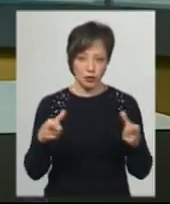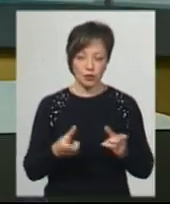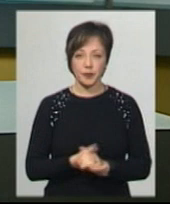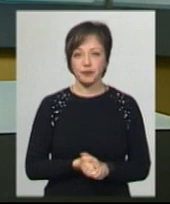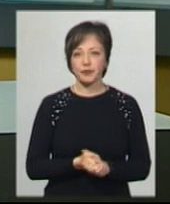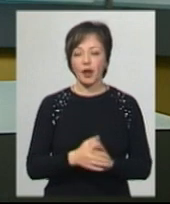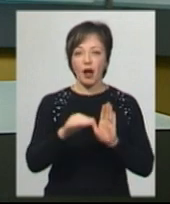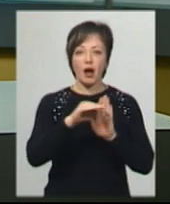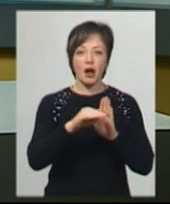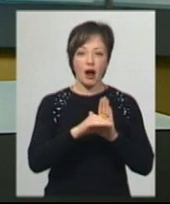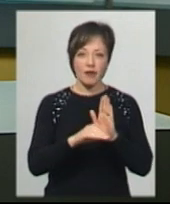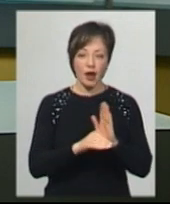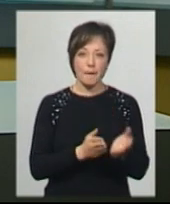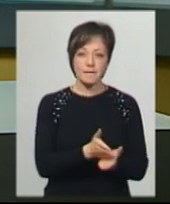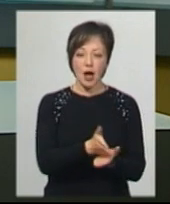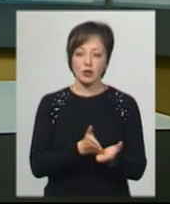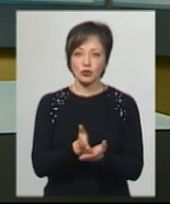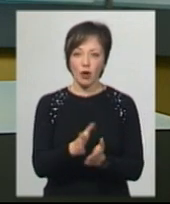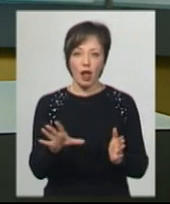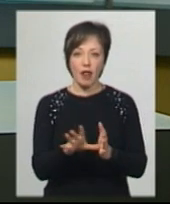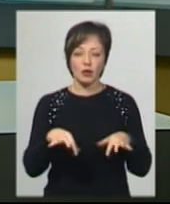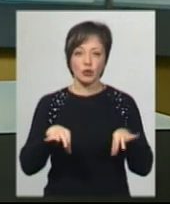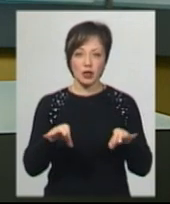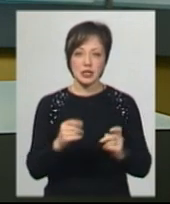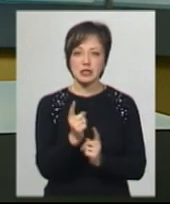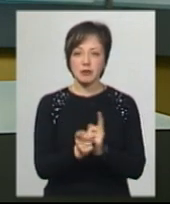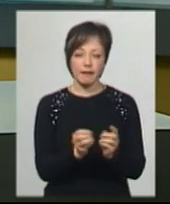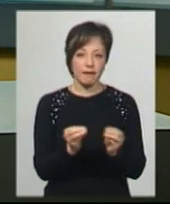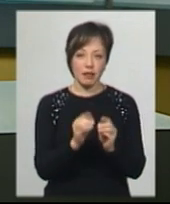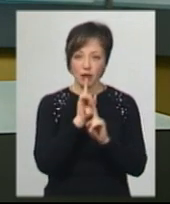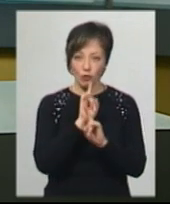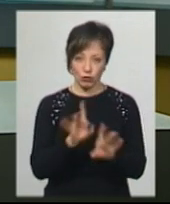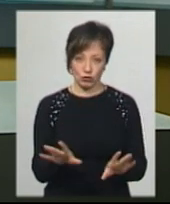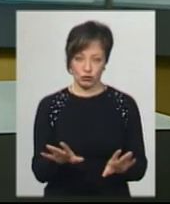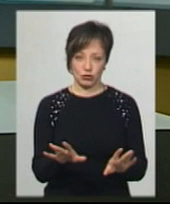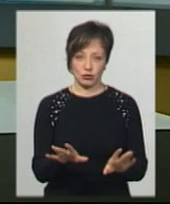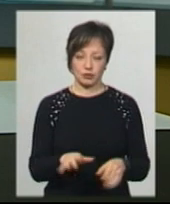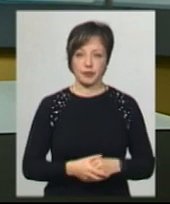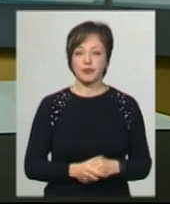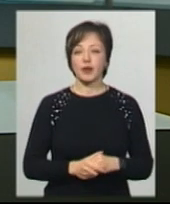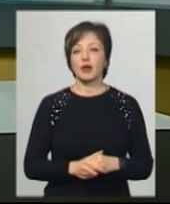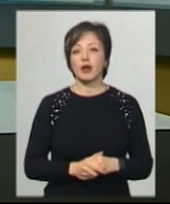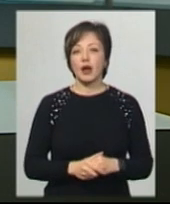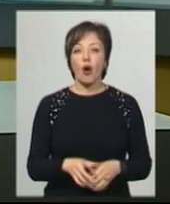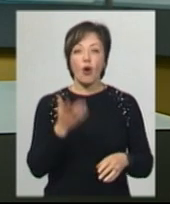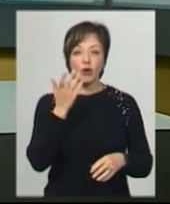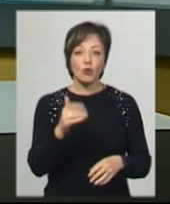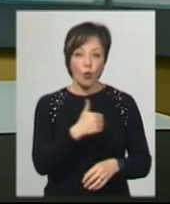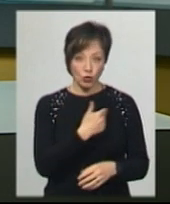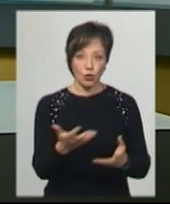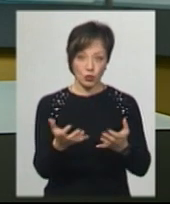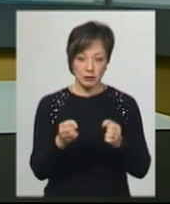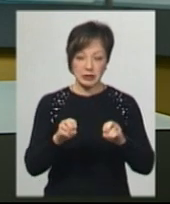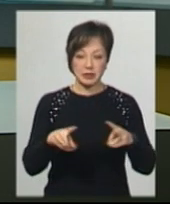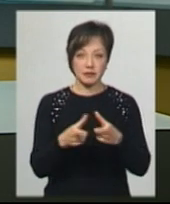Графіки та маршрути громадського електротранспорту змінюватись не будуть, каже Сергій Шепурєв. Додає, для отримання спецквитка